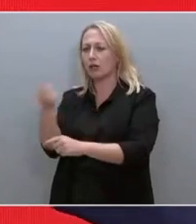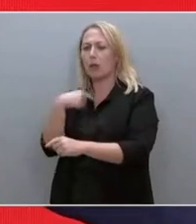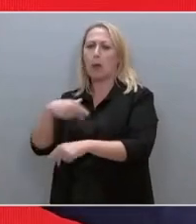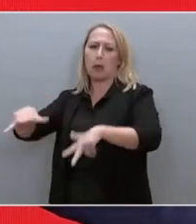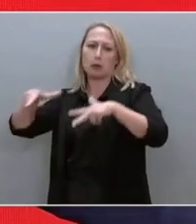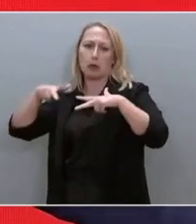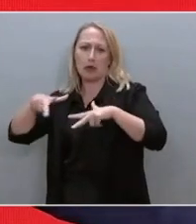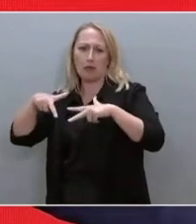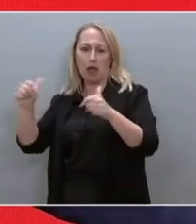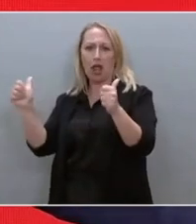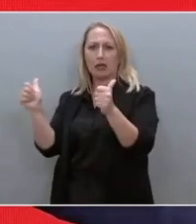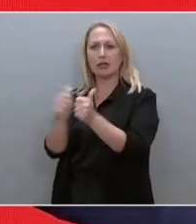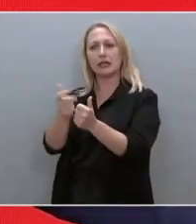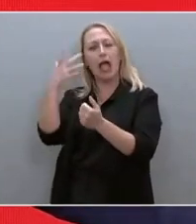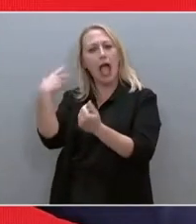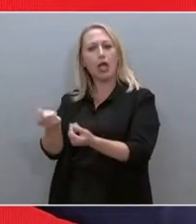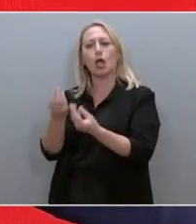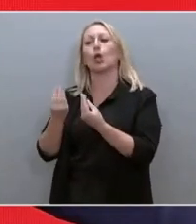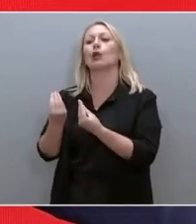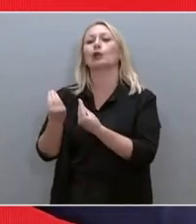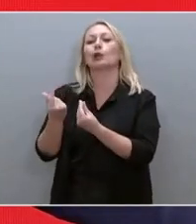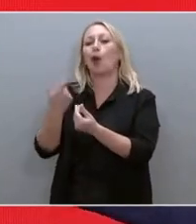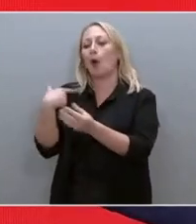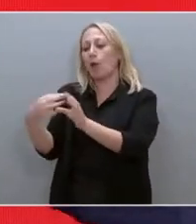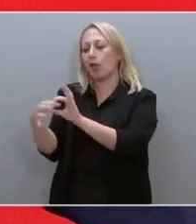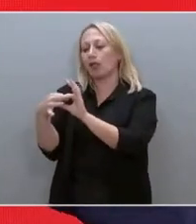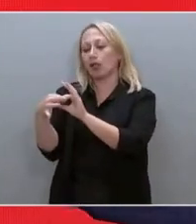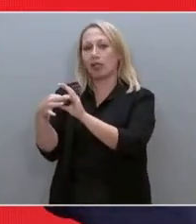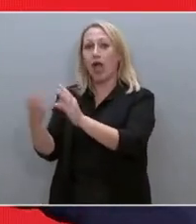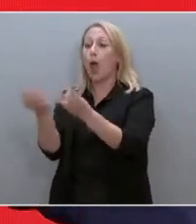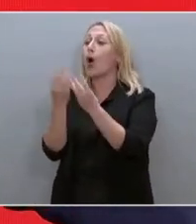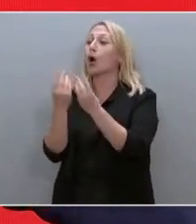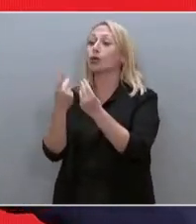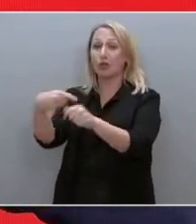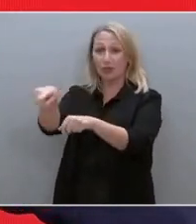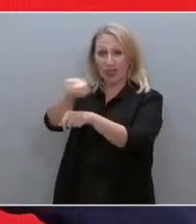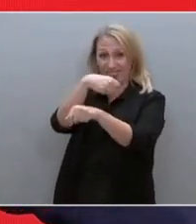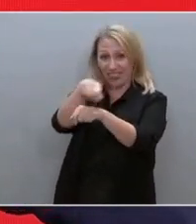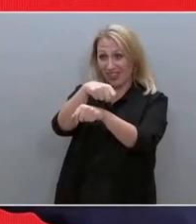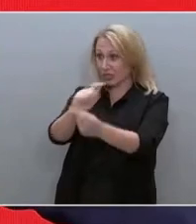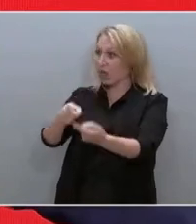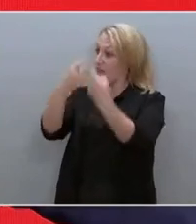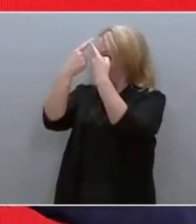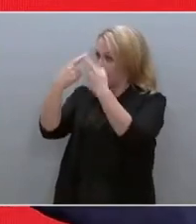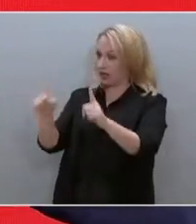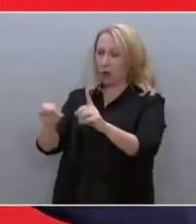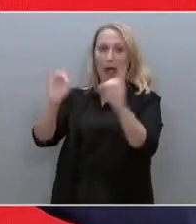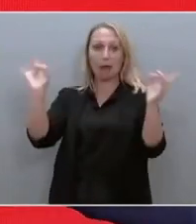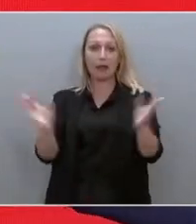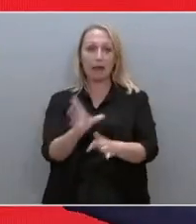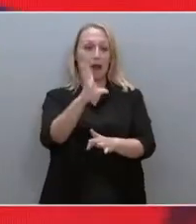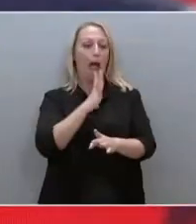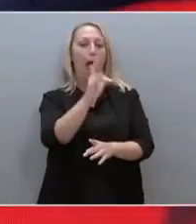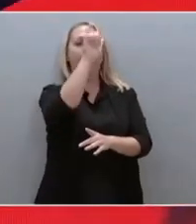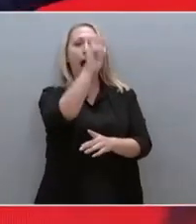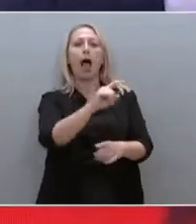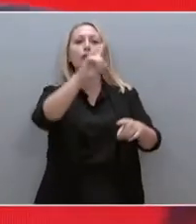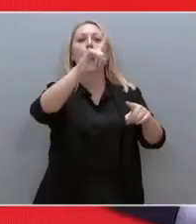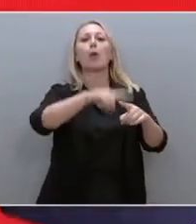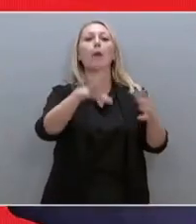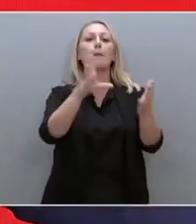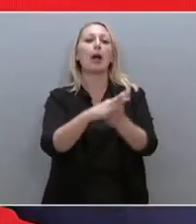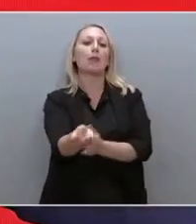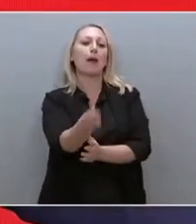να έχει πρόσβαση στην εξουσία. Έχει άλλη αντιμετώπιση από έναν φτώχο διάβολο που έκλεψε μια